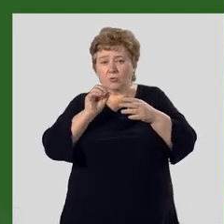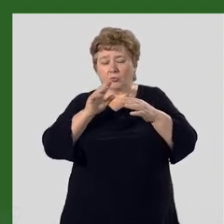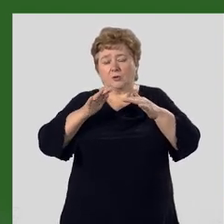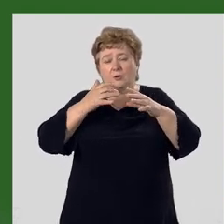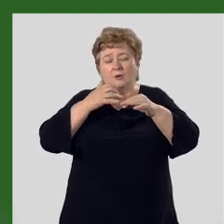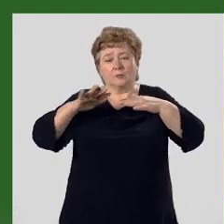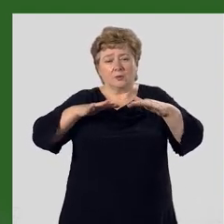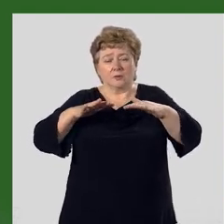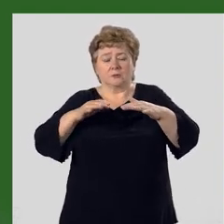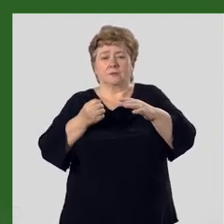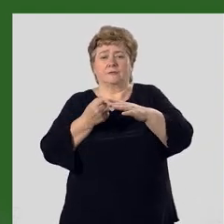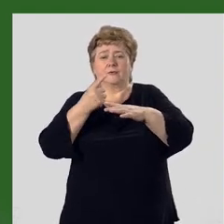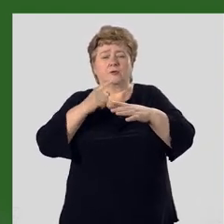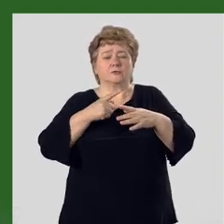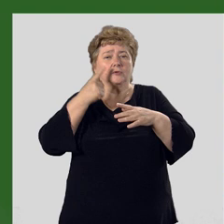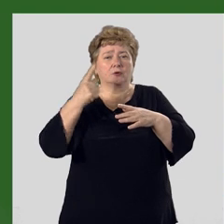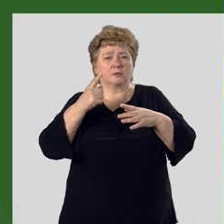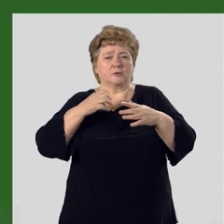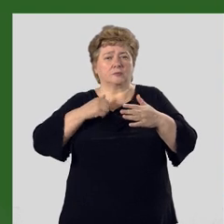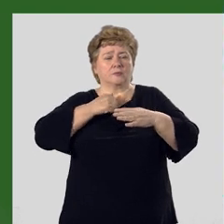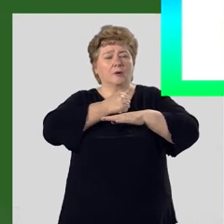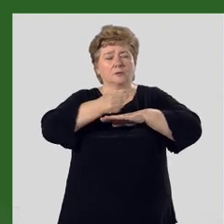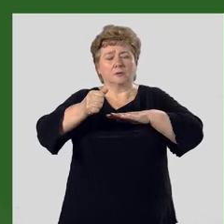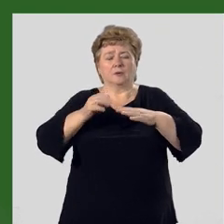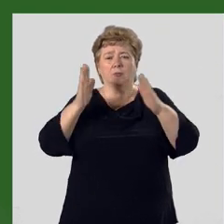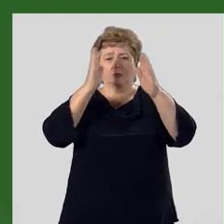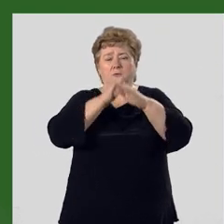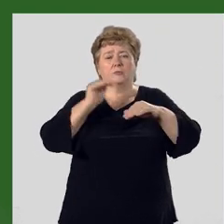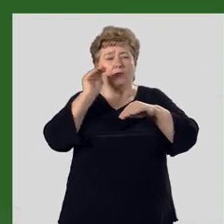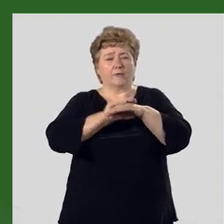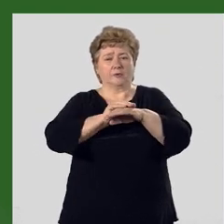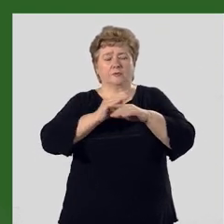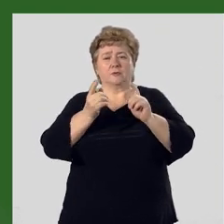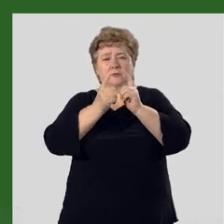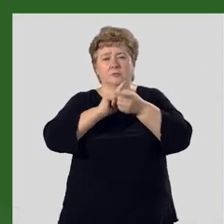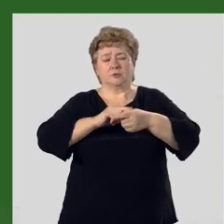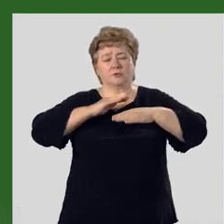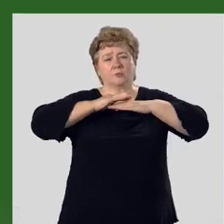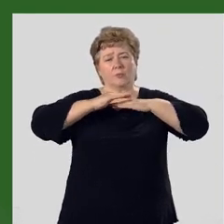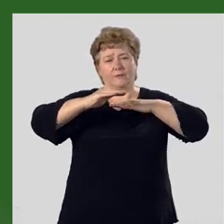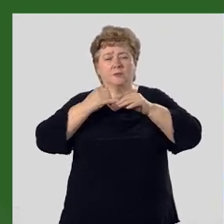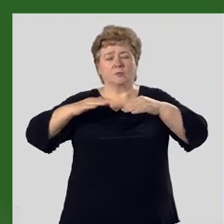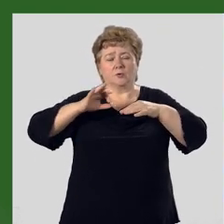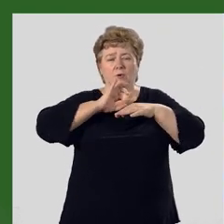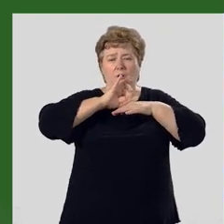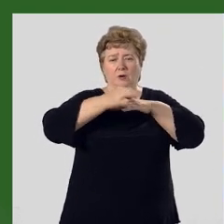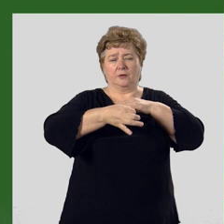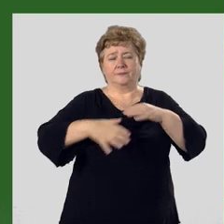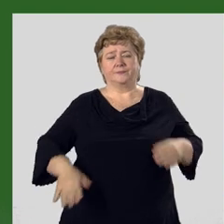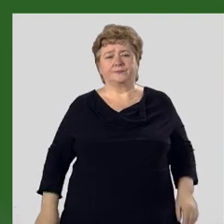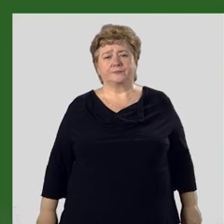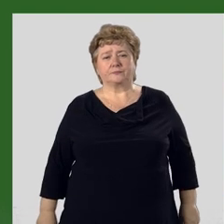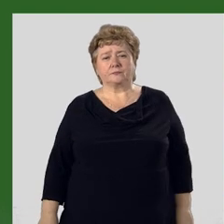землетрясения являются одним из основных природных факторов, изменяющих поверхность земной коры.